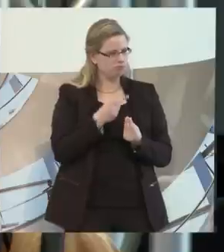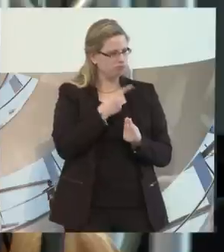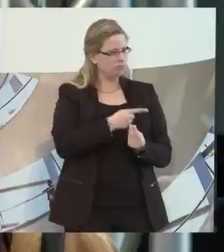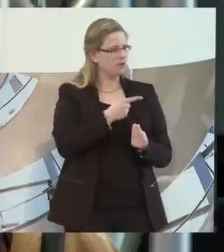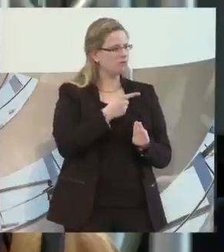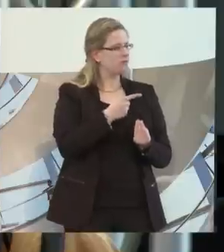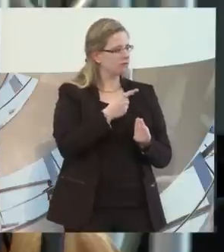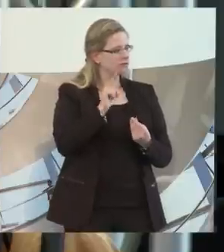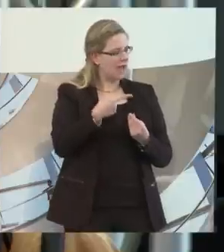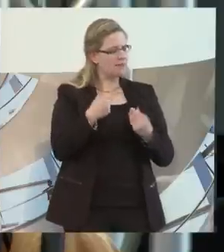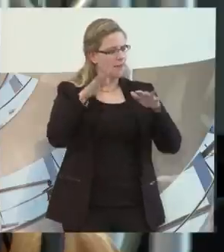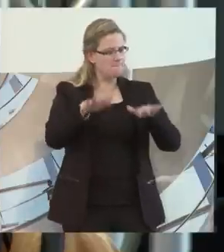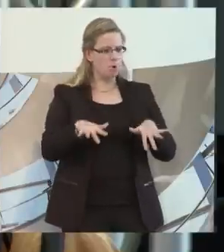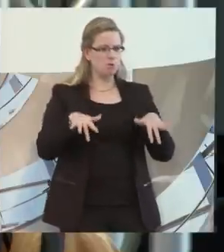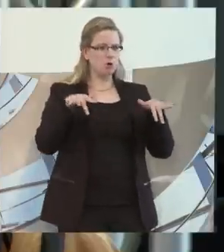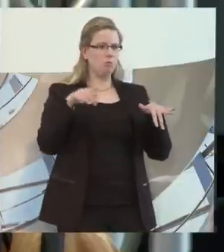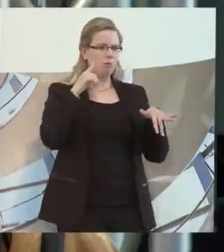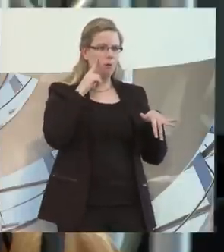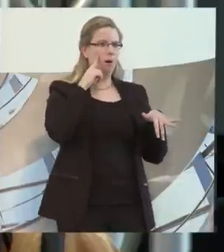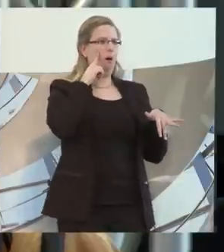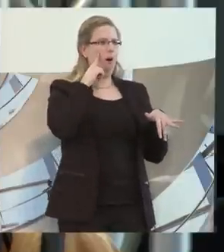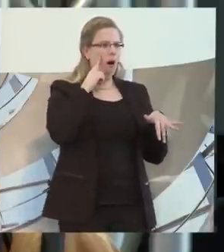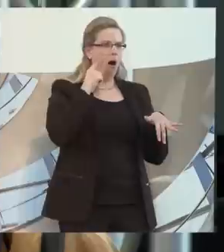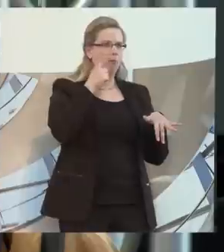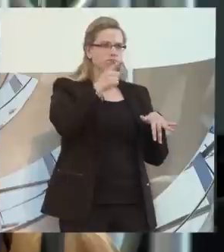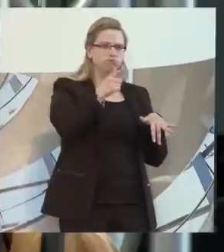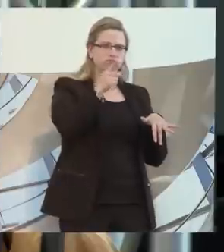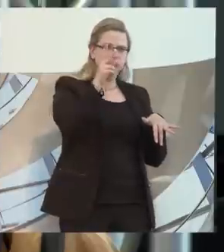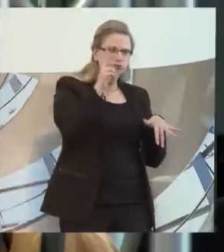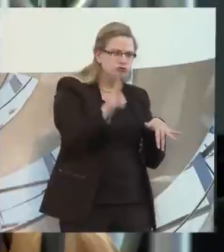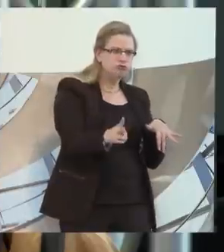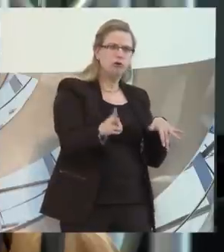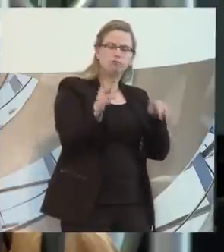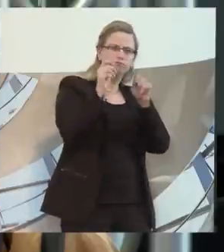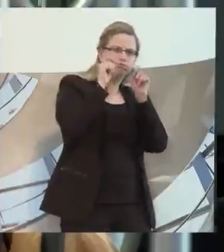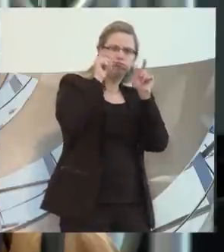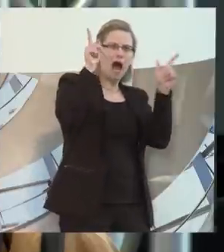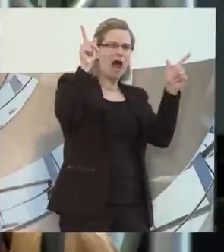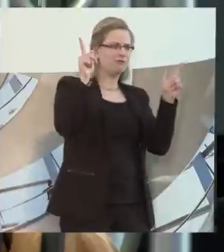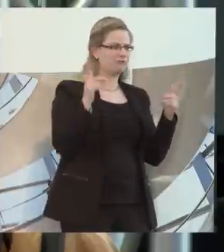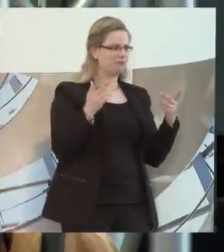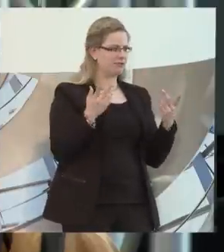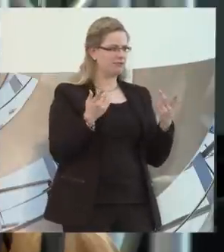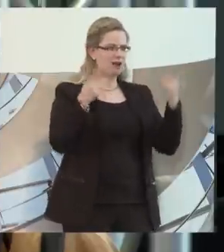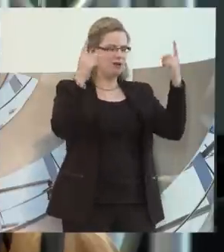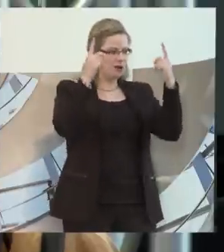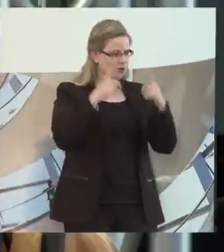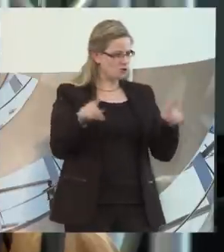Aha-Effekt im Publikum war fantastisch. Also ich habe noch nie ein Konzert erlebt, wo mal kein Mensch